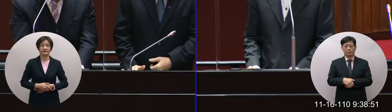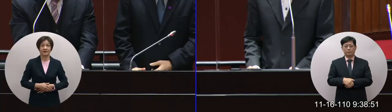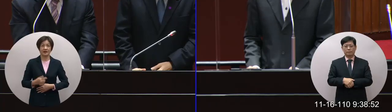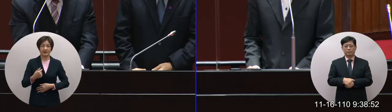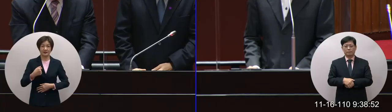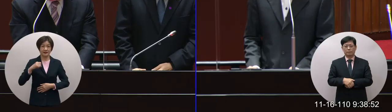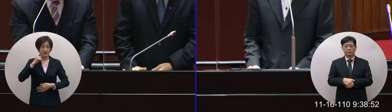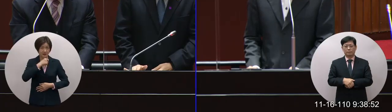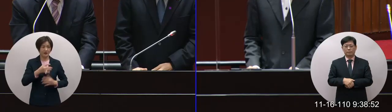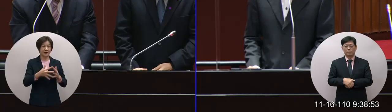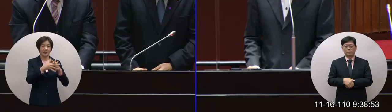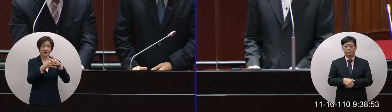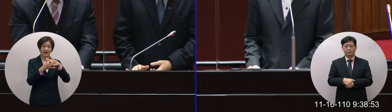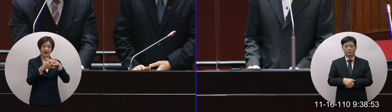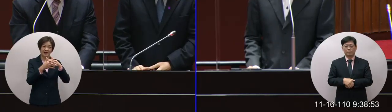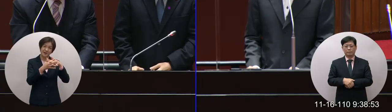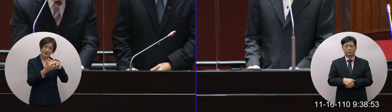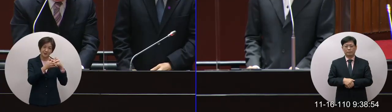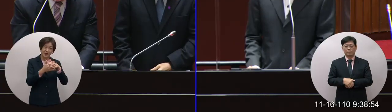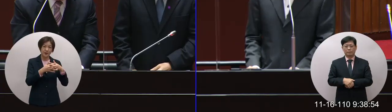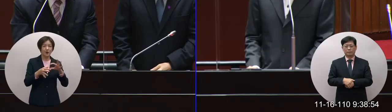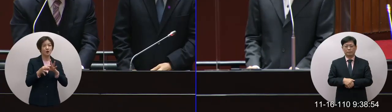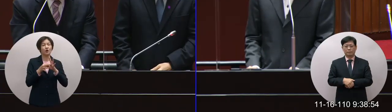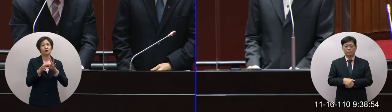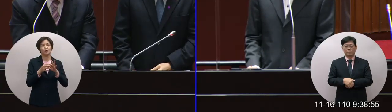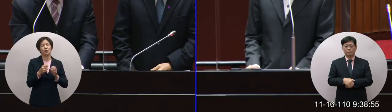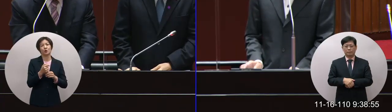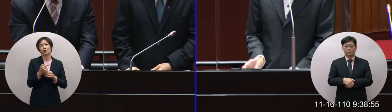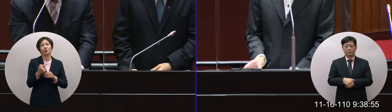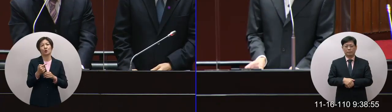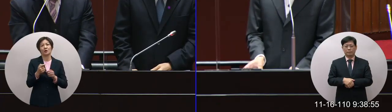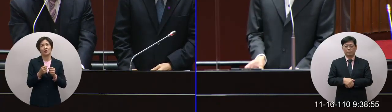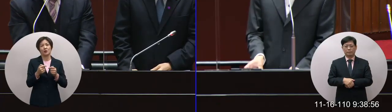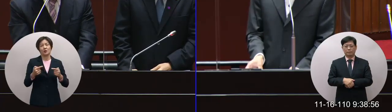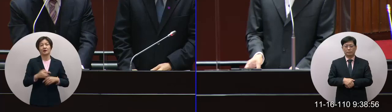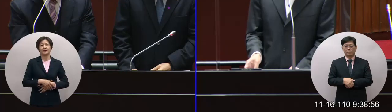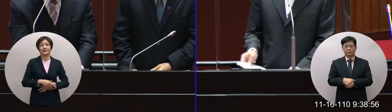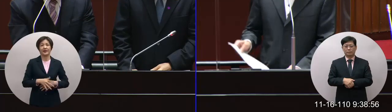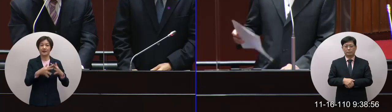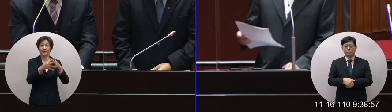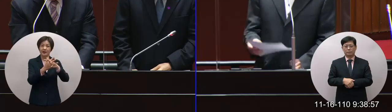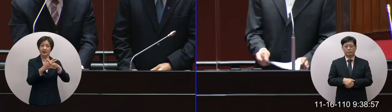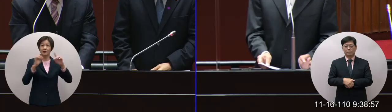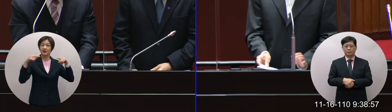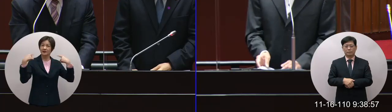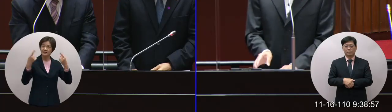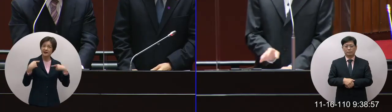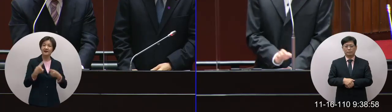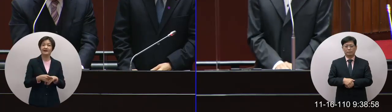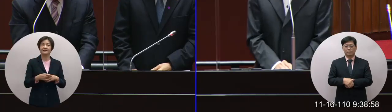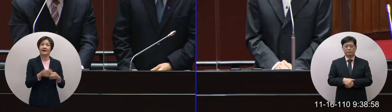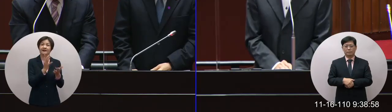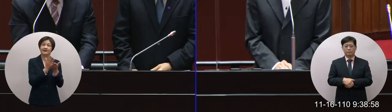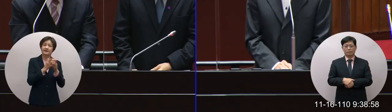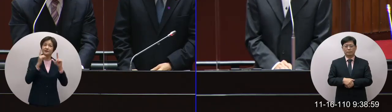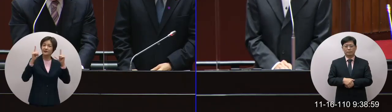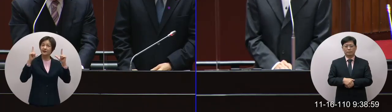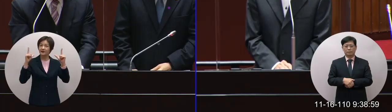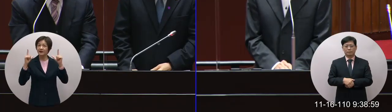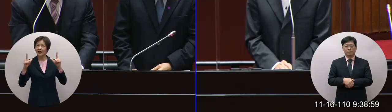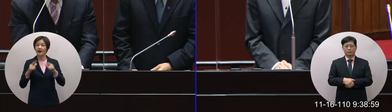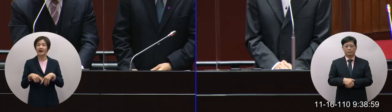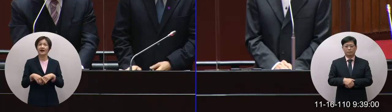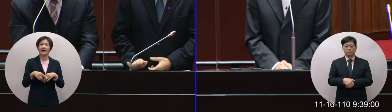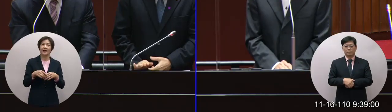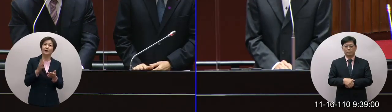美國的關係是史上最好美國一再在各種場合都表示跟台灣的關係